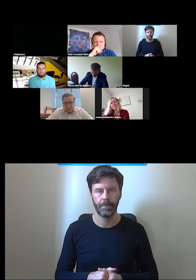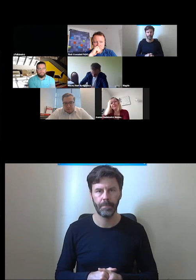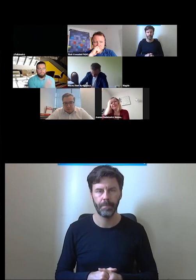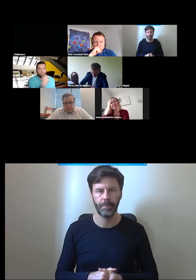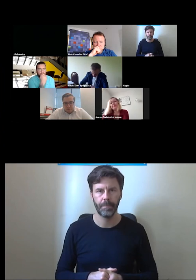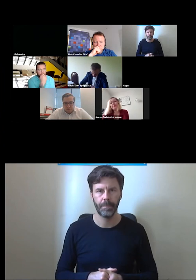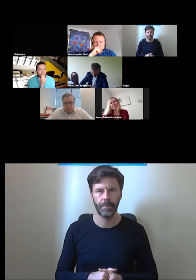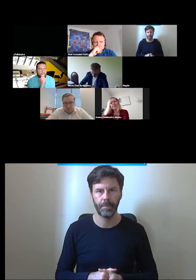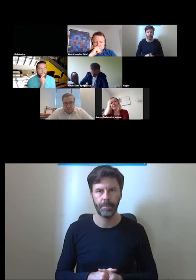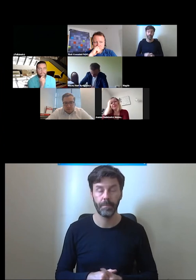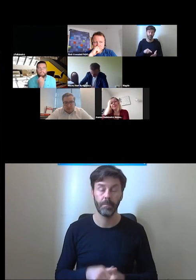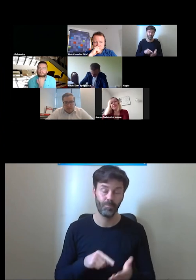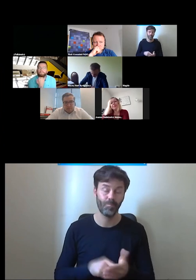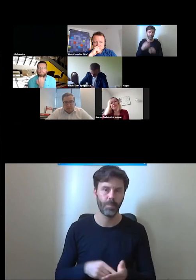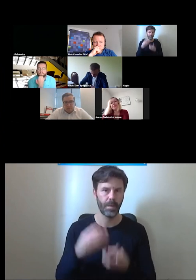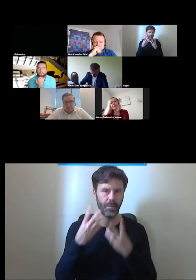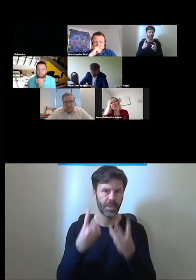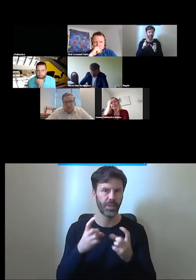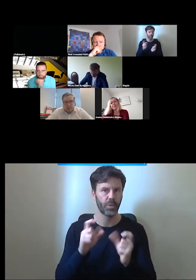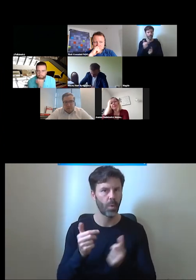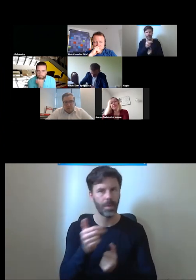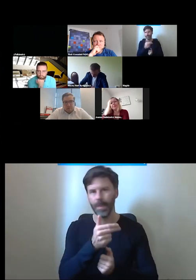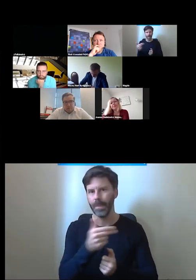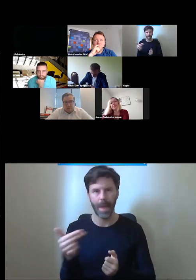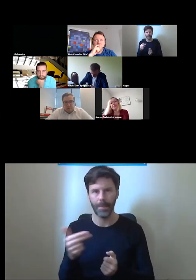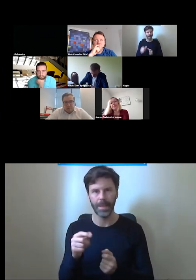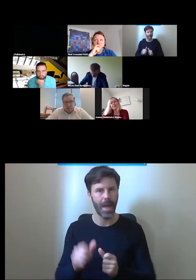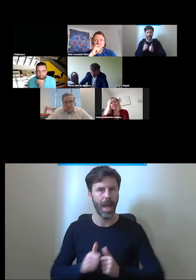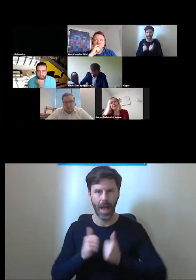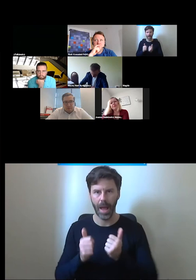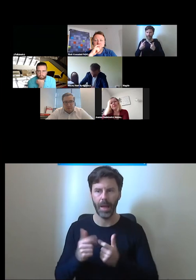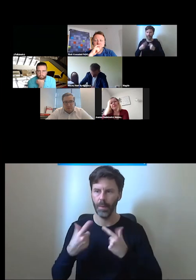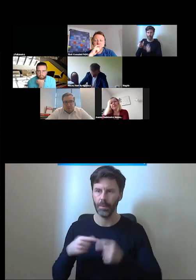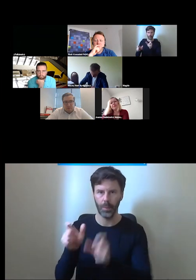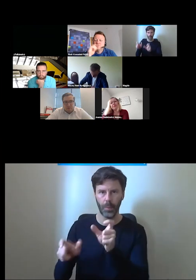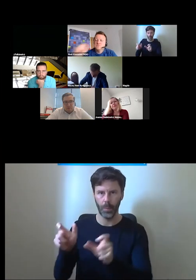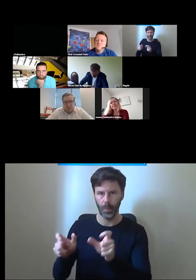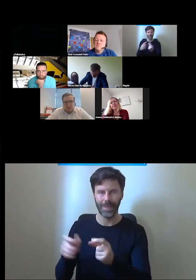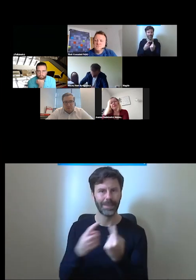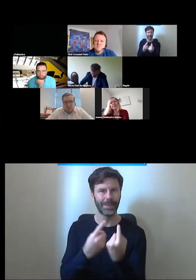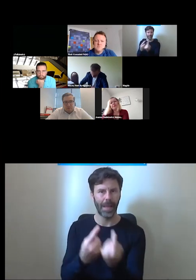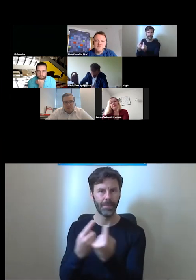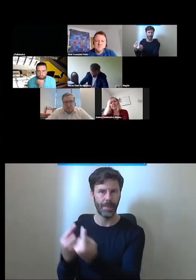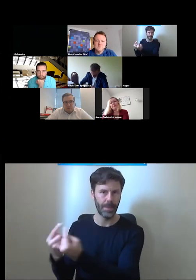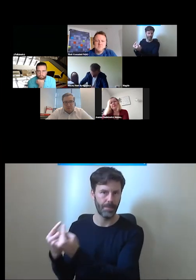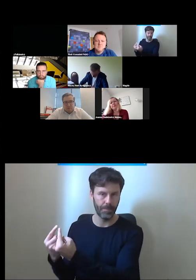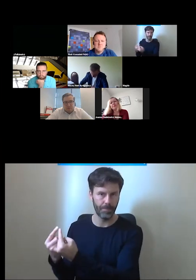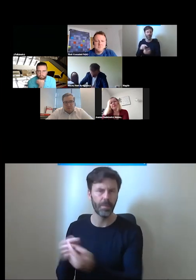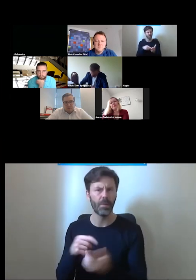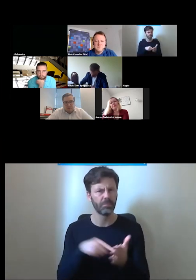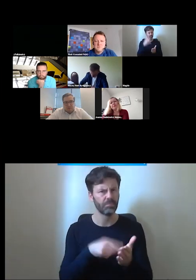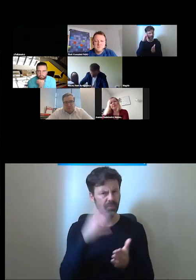temat samodzielności jak Państwo być może wiecie przepisy są tak skonstruowane że